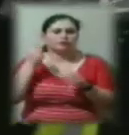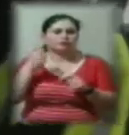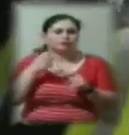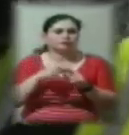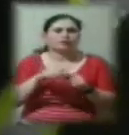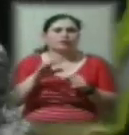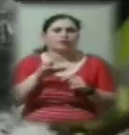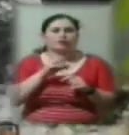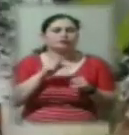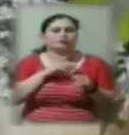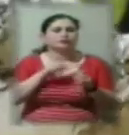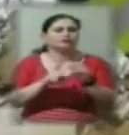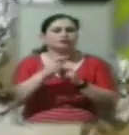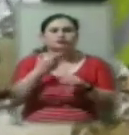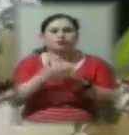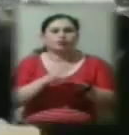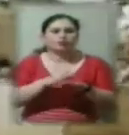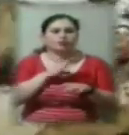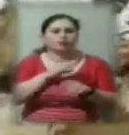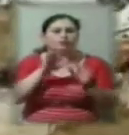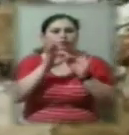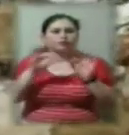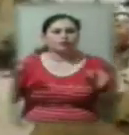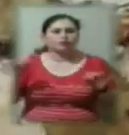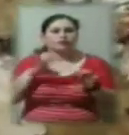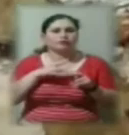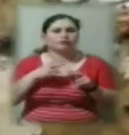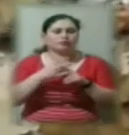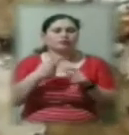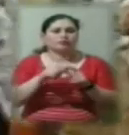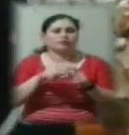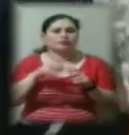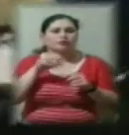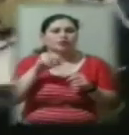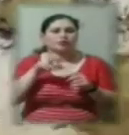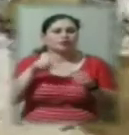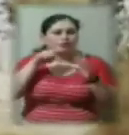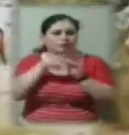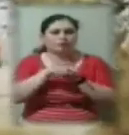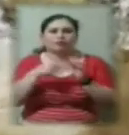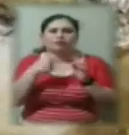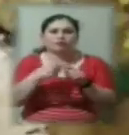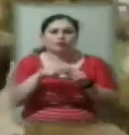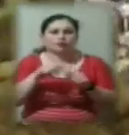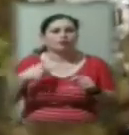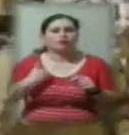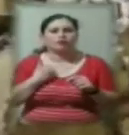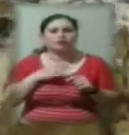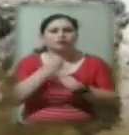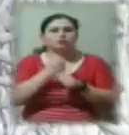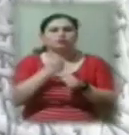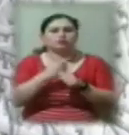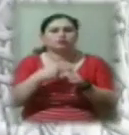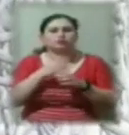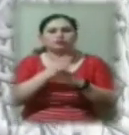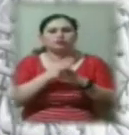обірвало електропровод, і ми ж дали респект, і він не відпущить провод. І тільки відпущилися, розпуялися. Ну, час, години.